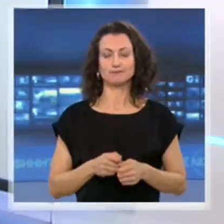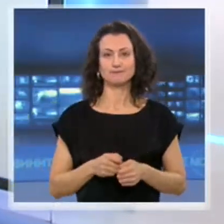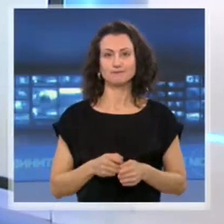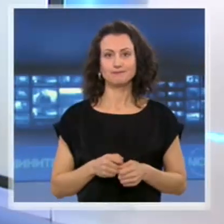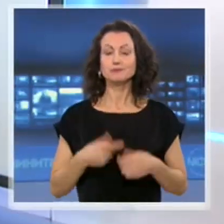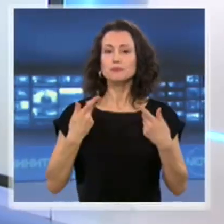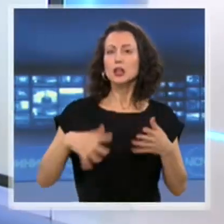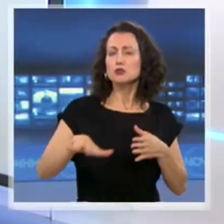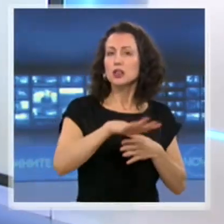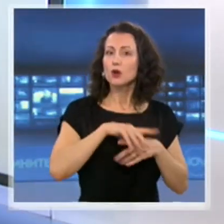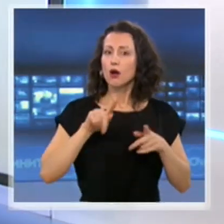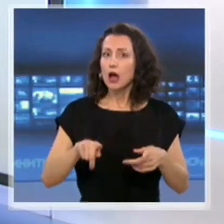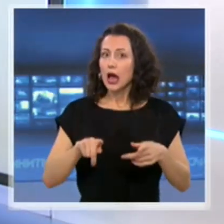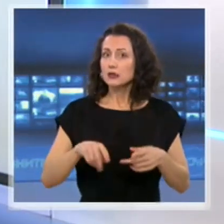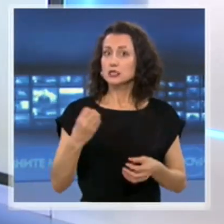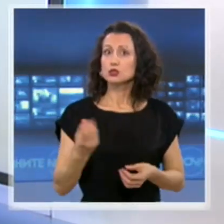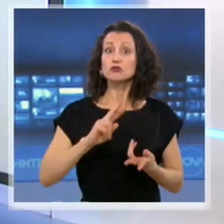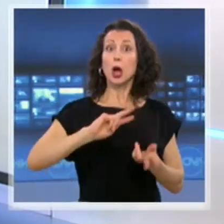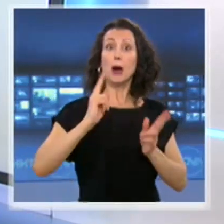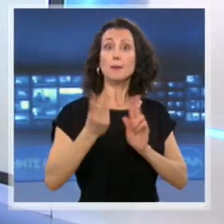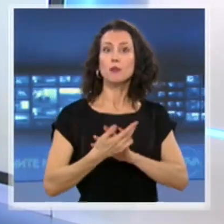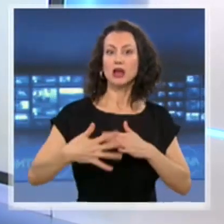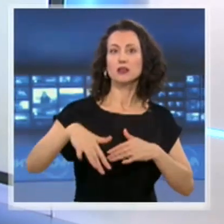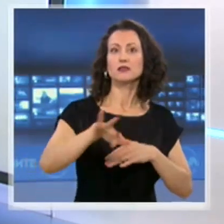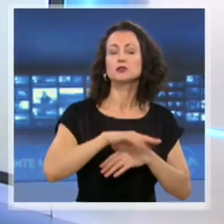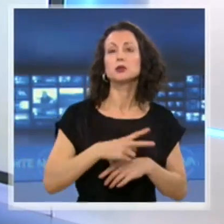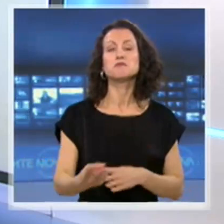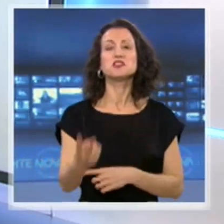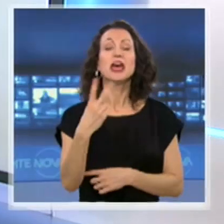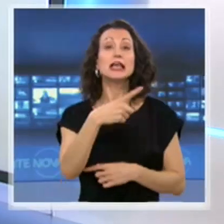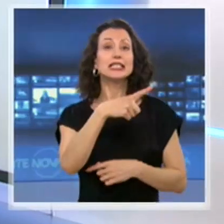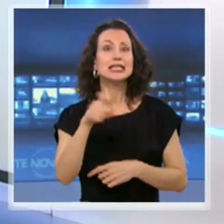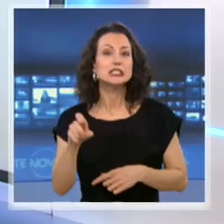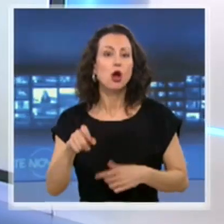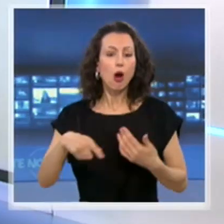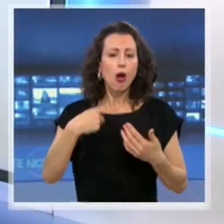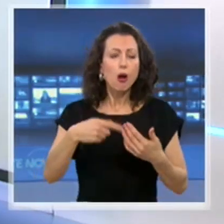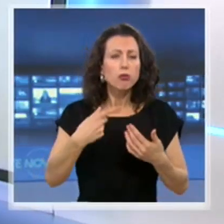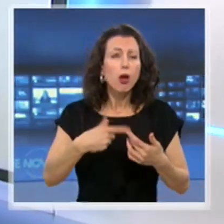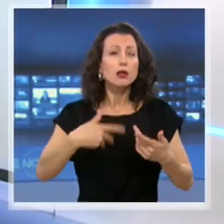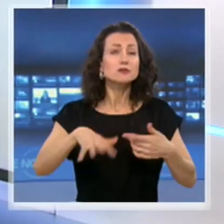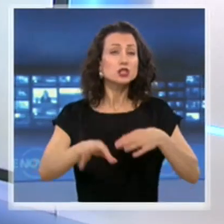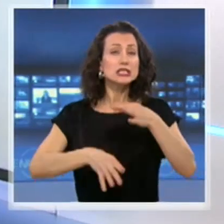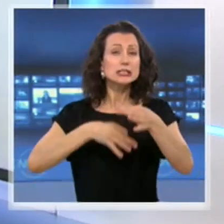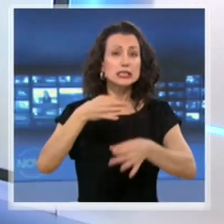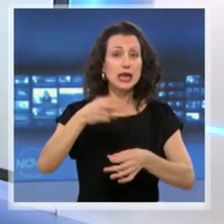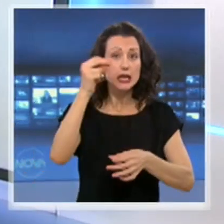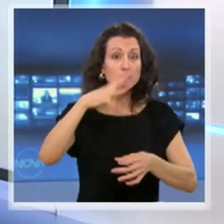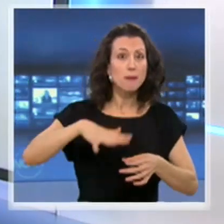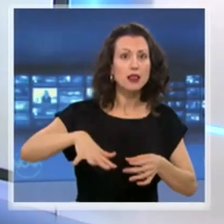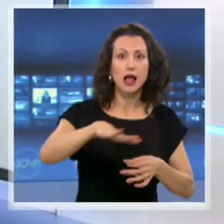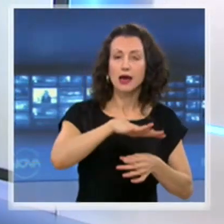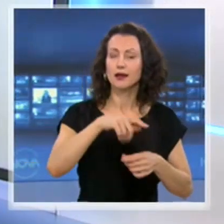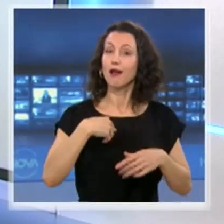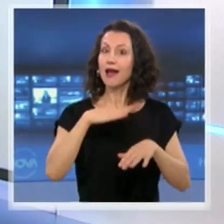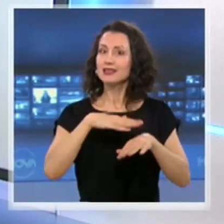случва промяната в ситуацията. 2100 достигна броя на заразнените с COVID-19 в страната. Днаните